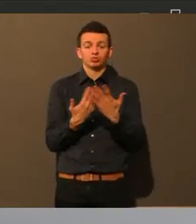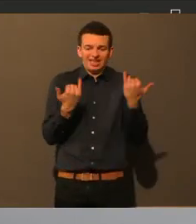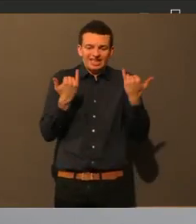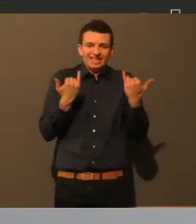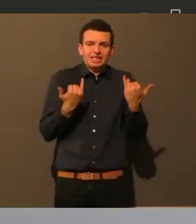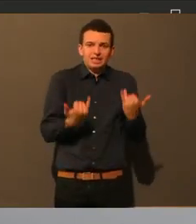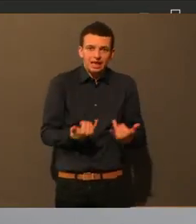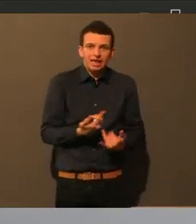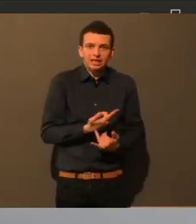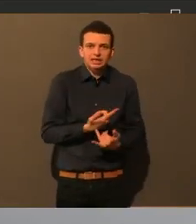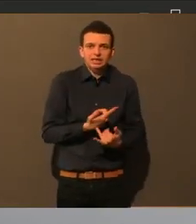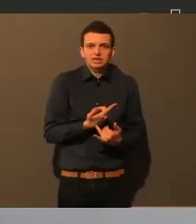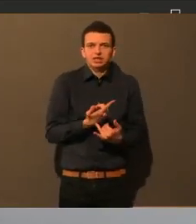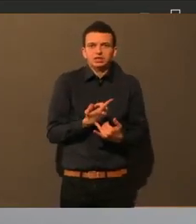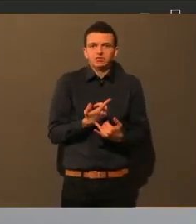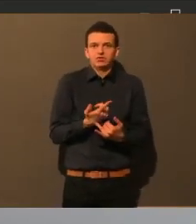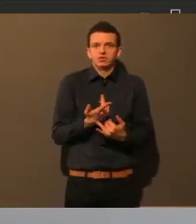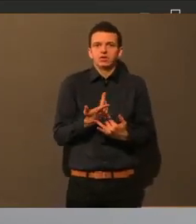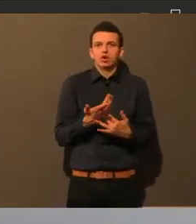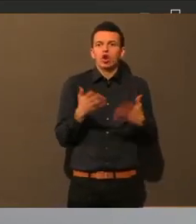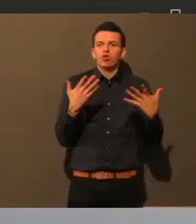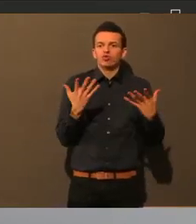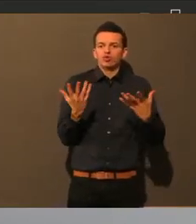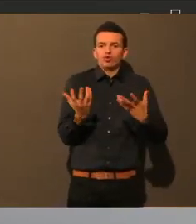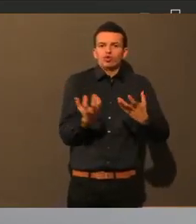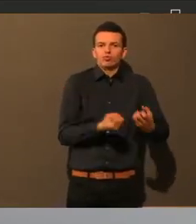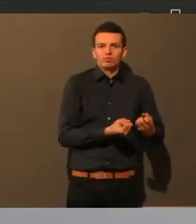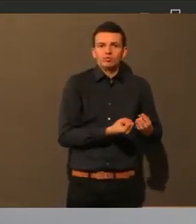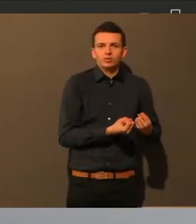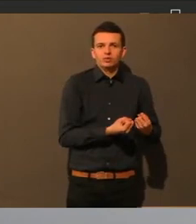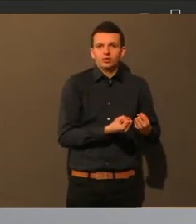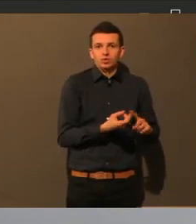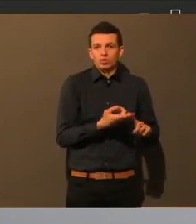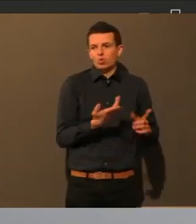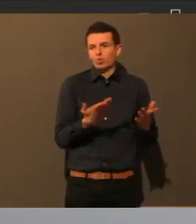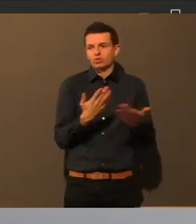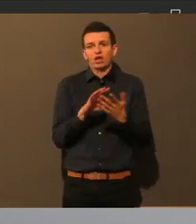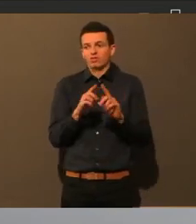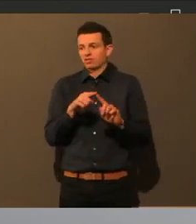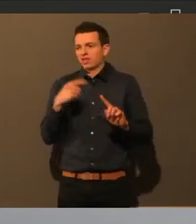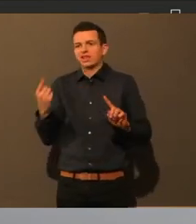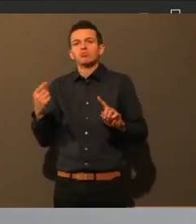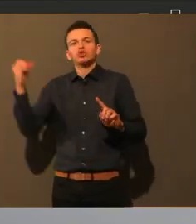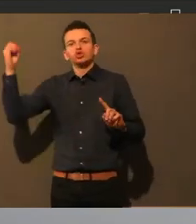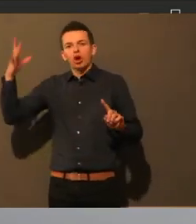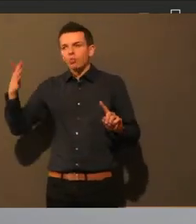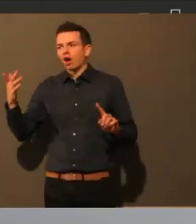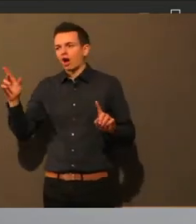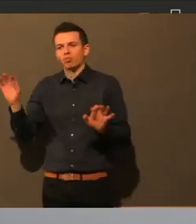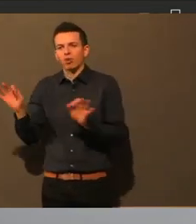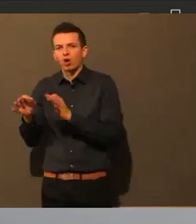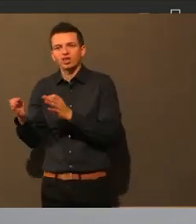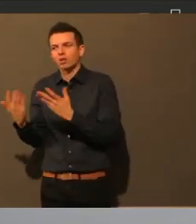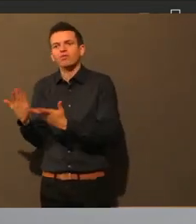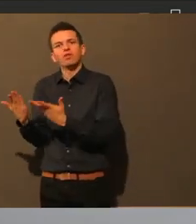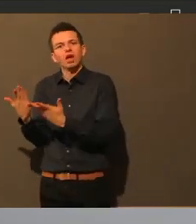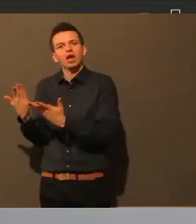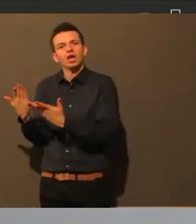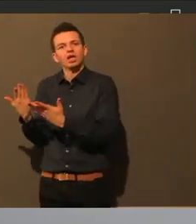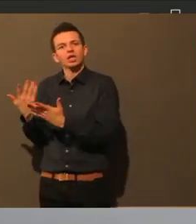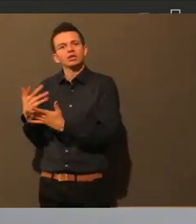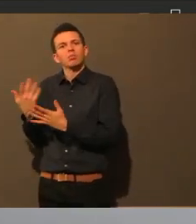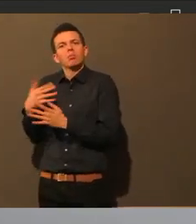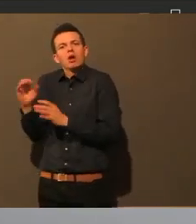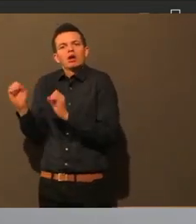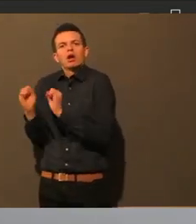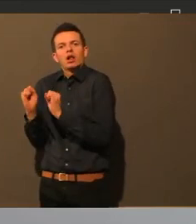Aber jetzt wäre halt so, meine Tochter, die geht mit einer Decke in die Schule und sie geht sicher auch nach dem 10. wieder in die Schule. Und das ist halt